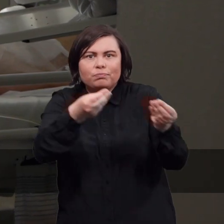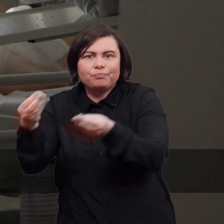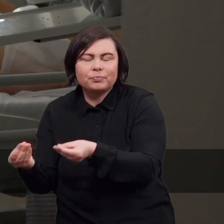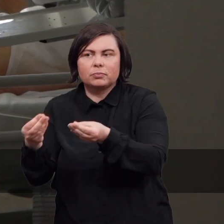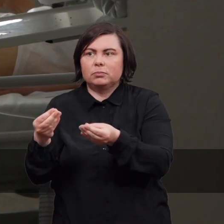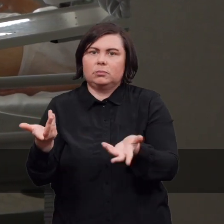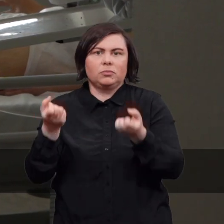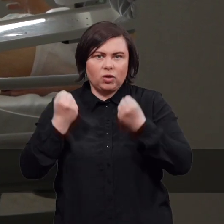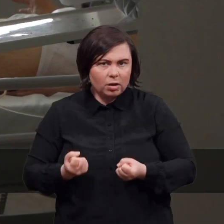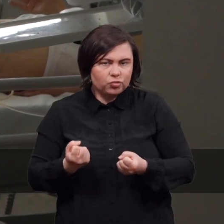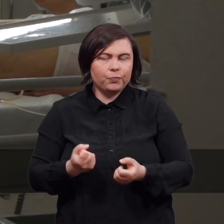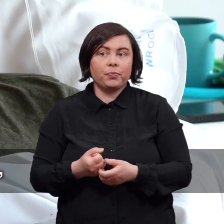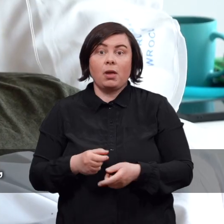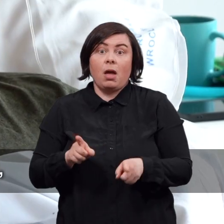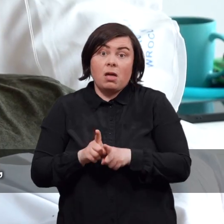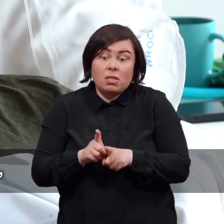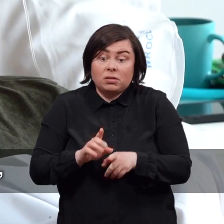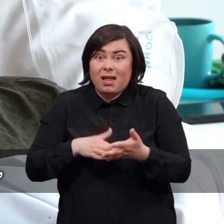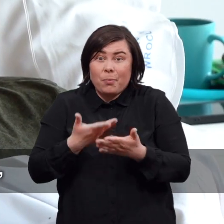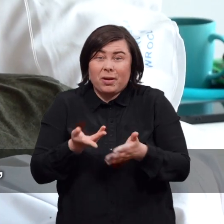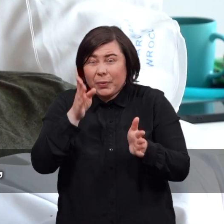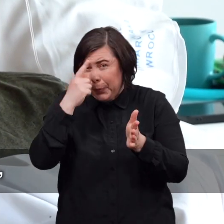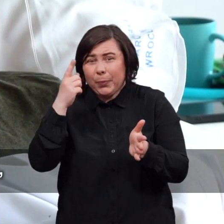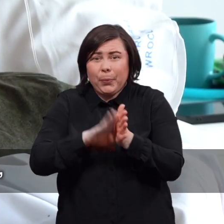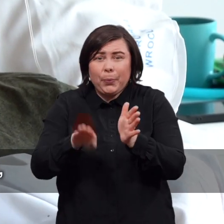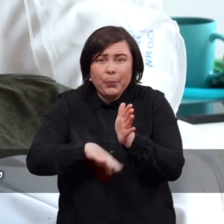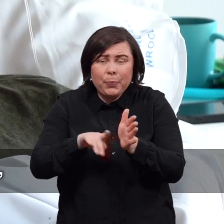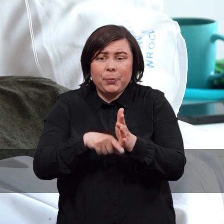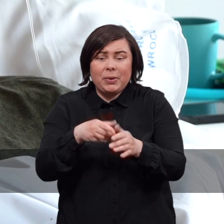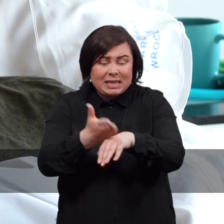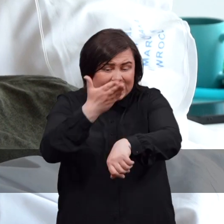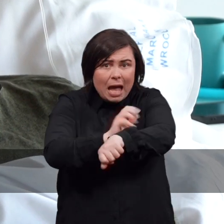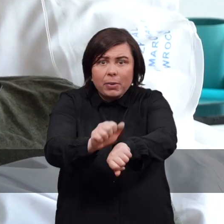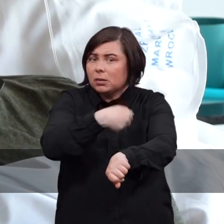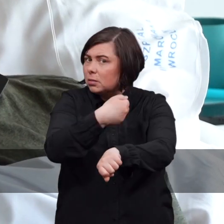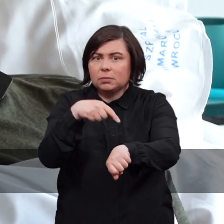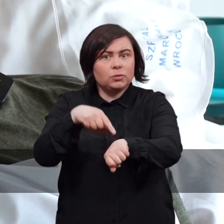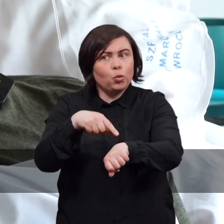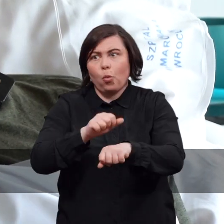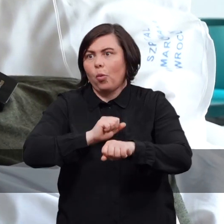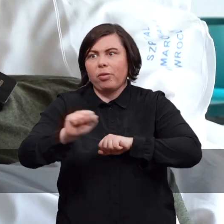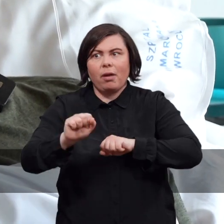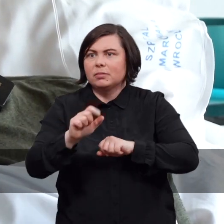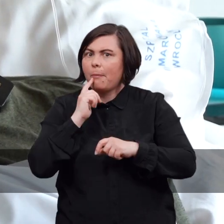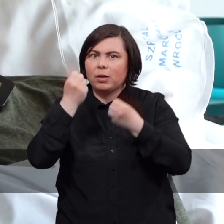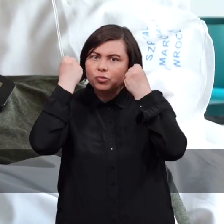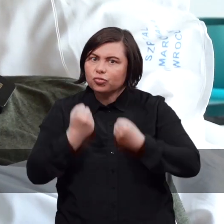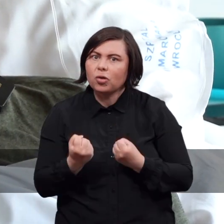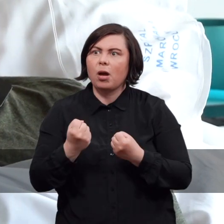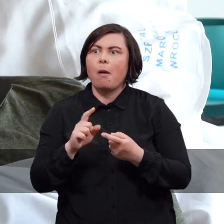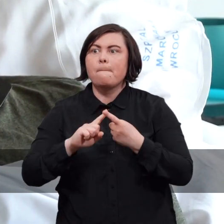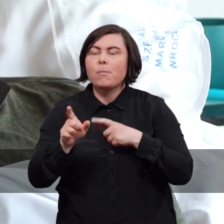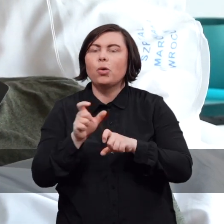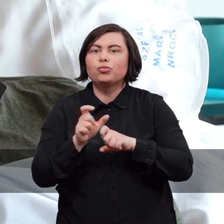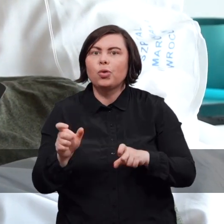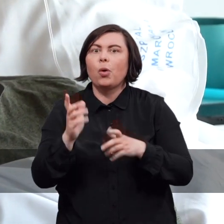stołu, czy cokolwiek. A już nie mówię o takich błachostkach jak założenie skarpetki, bo to też jest bardzo ciężko,